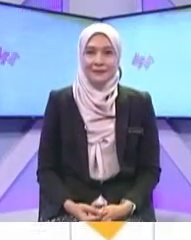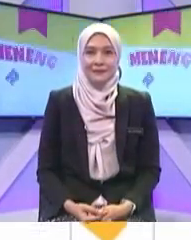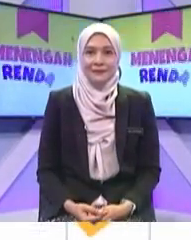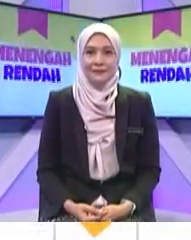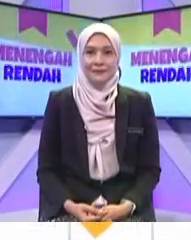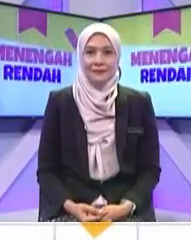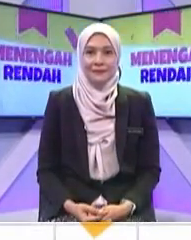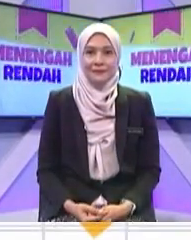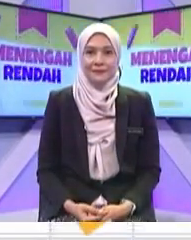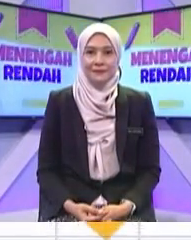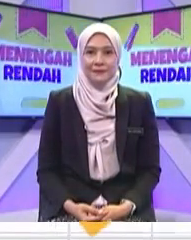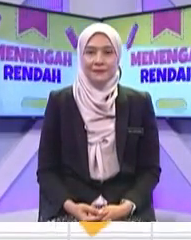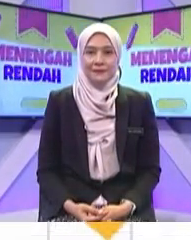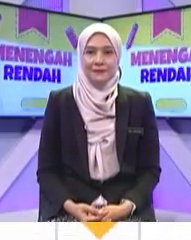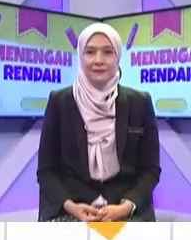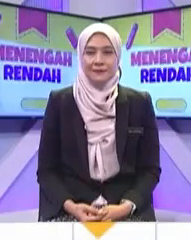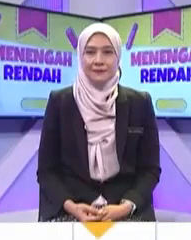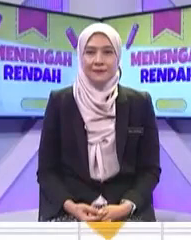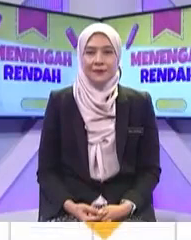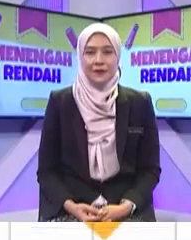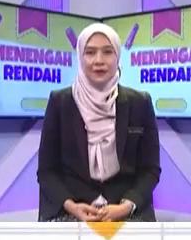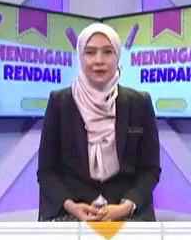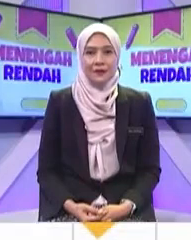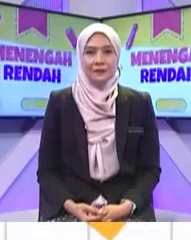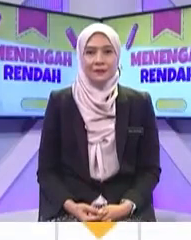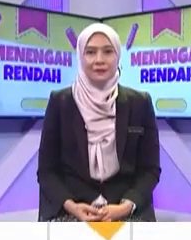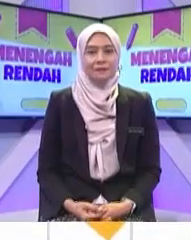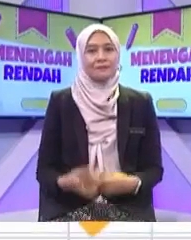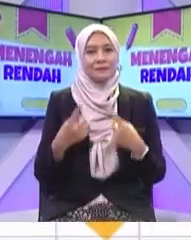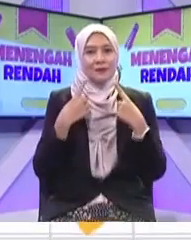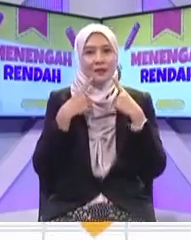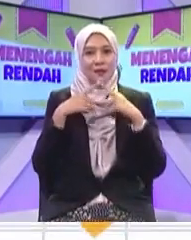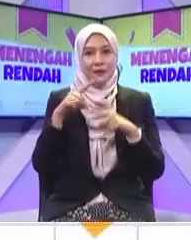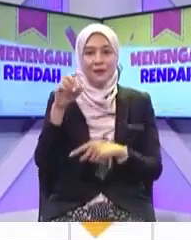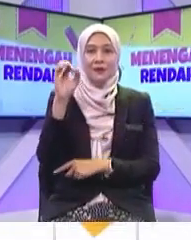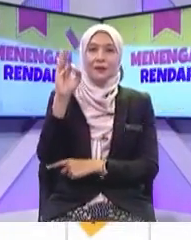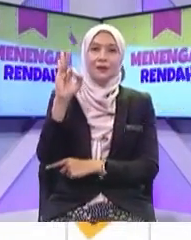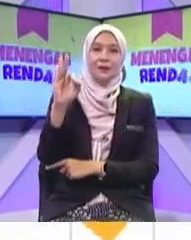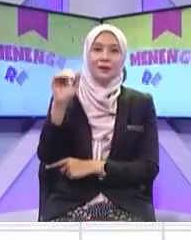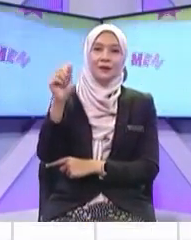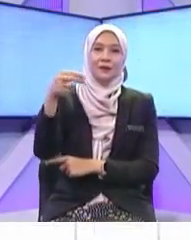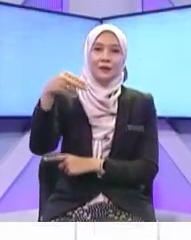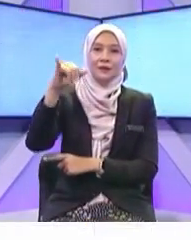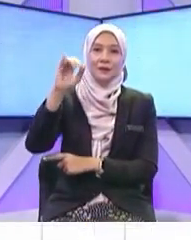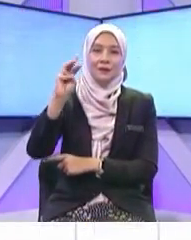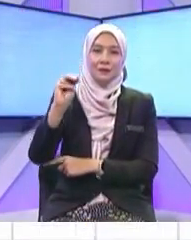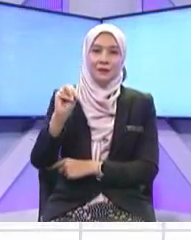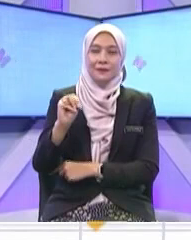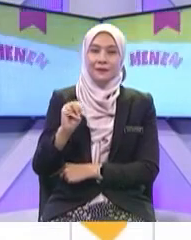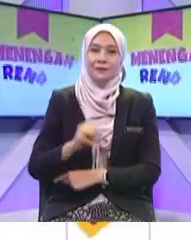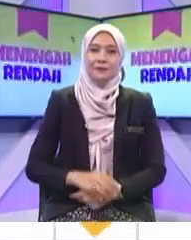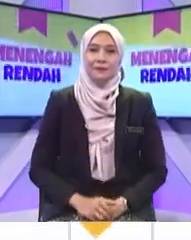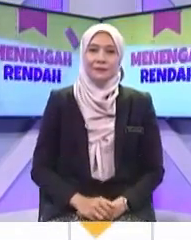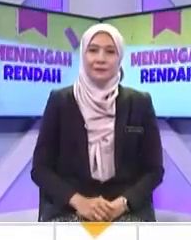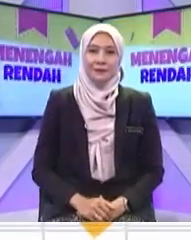tidak Kita dengar jawapan Adik Fahim dulu Okey Silakan Fahim Jawapan Anda Baca soalan Baca Pilihan jawapan